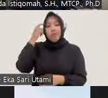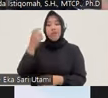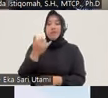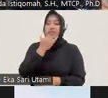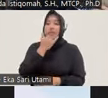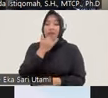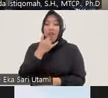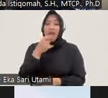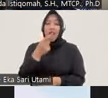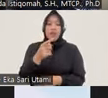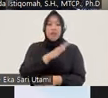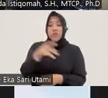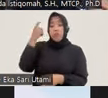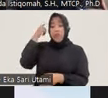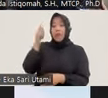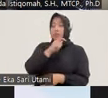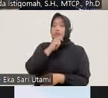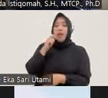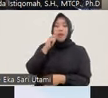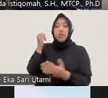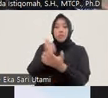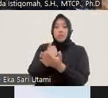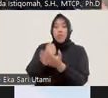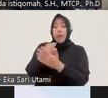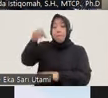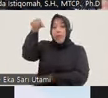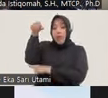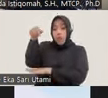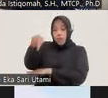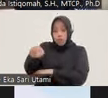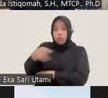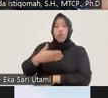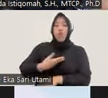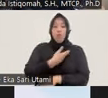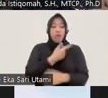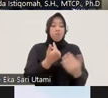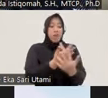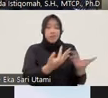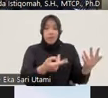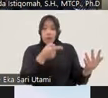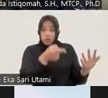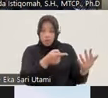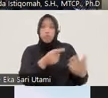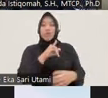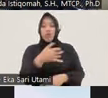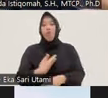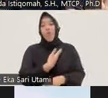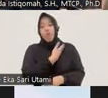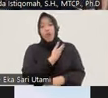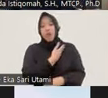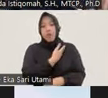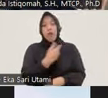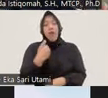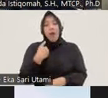dipikirkan bahwa ternyata sebetulnya pelaku ini juga adalah korban masyarakat ini adalah korban begitu nah di